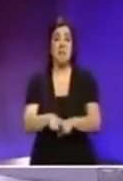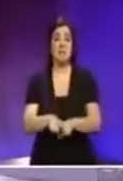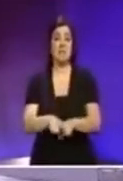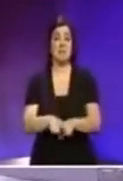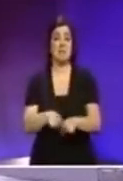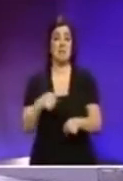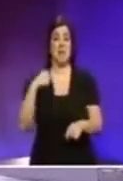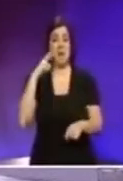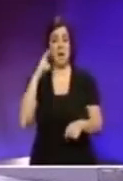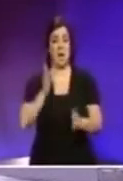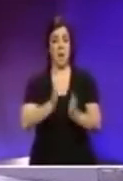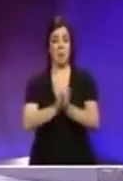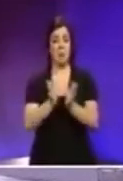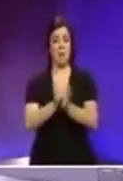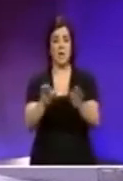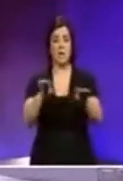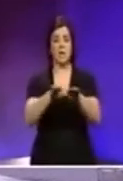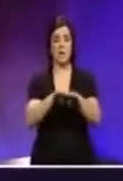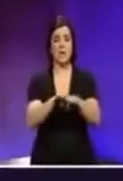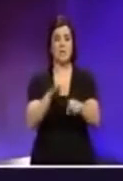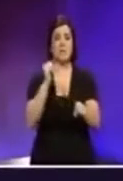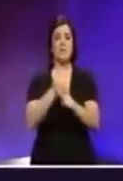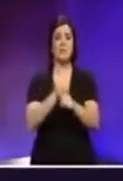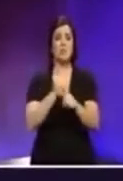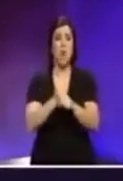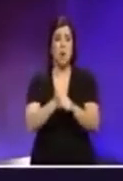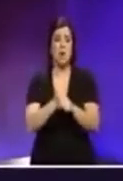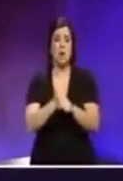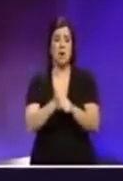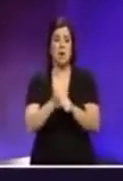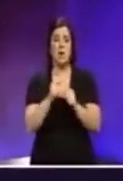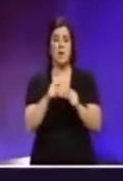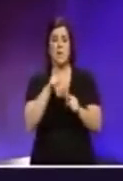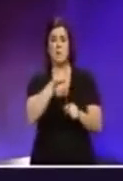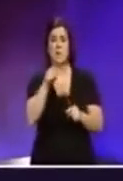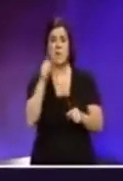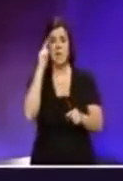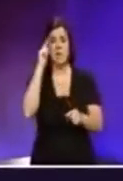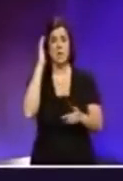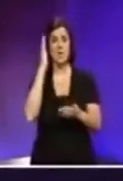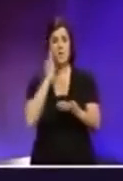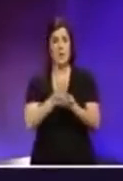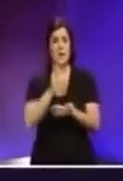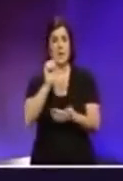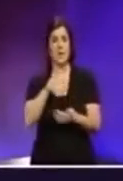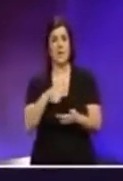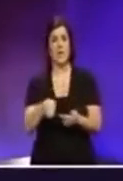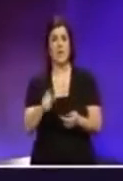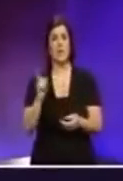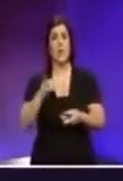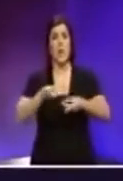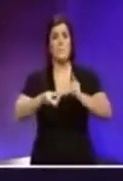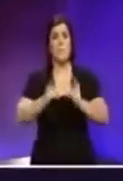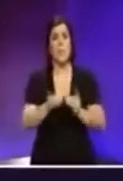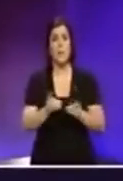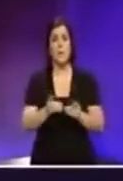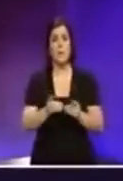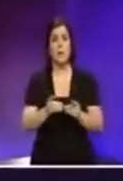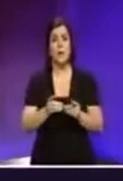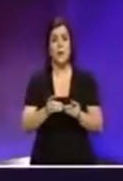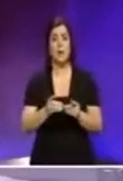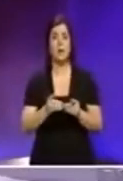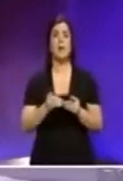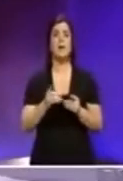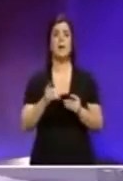uguali fl-aċċċaċ-saxħschol. Uwa il-kaz li jiem x-kultant politiċli, li bazuzli